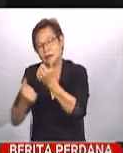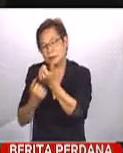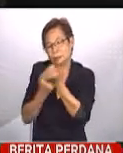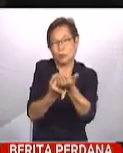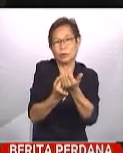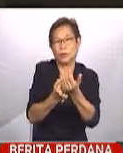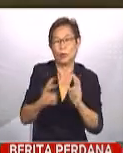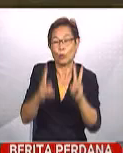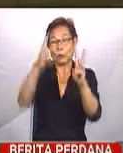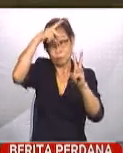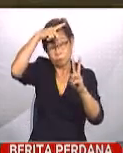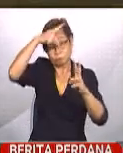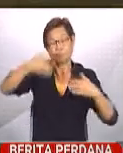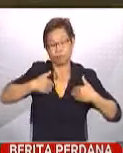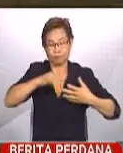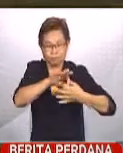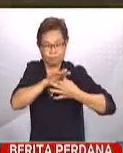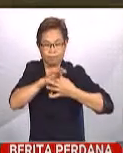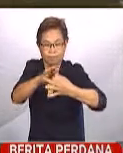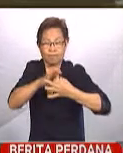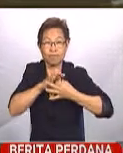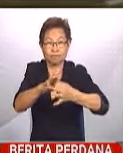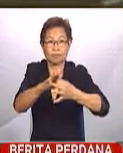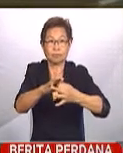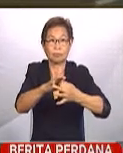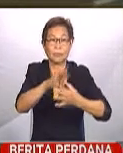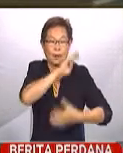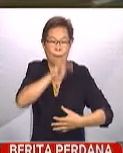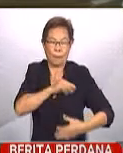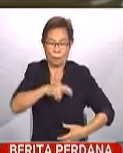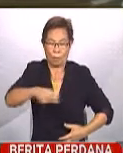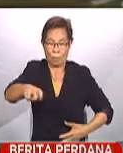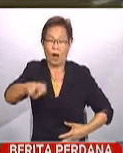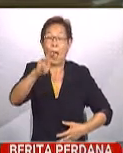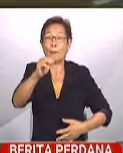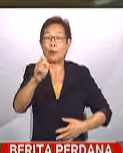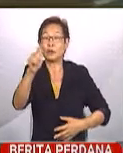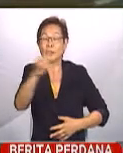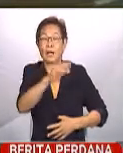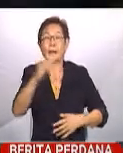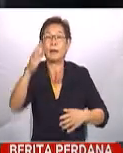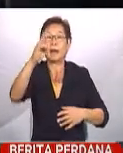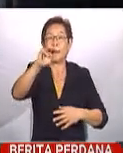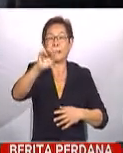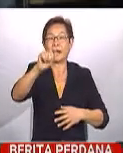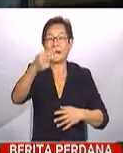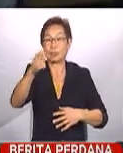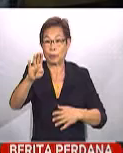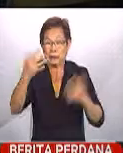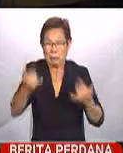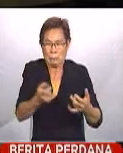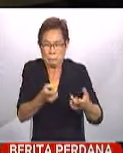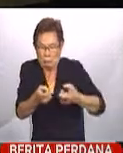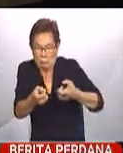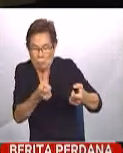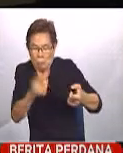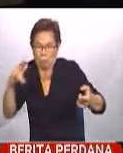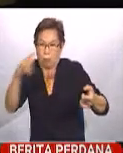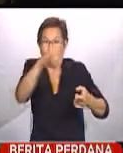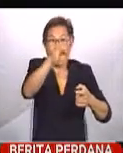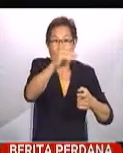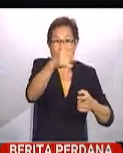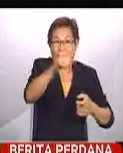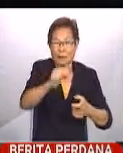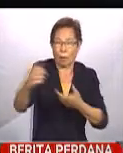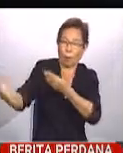Wisma Putra turut bekerjasama dengan Kementerian Pengangkutan dan Malaysia Airports Berhad kini berusaha menyelaras penerbangan MAS